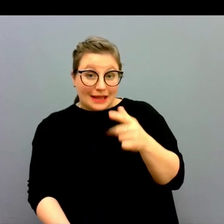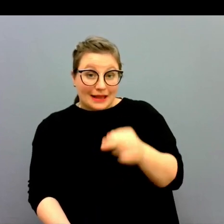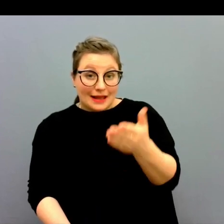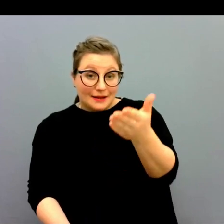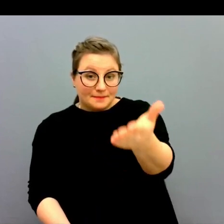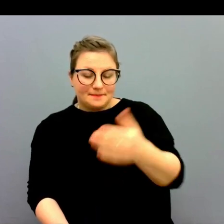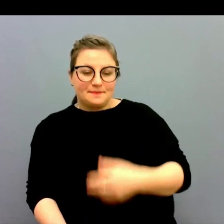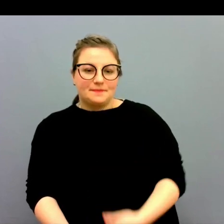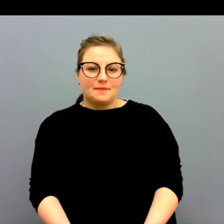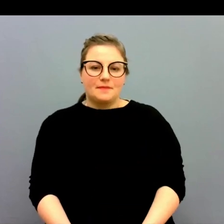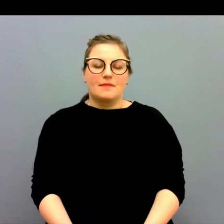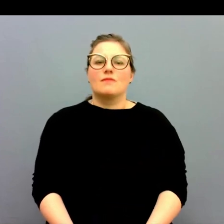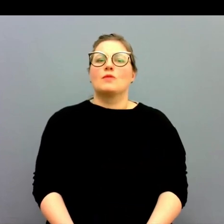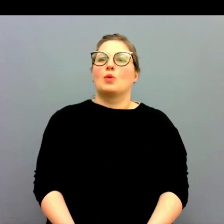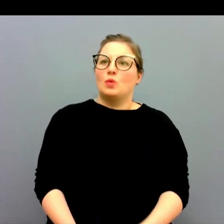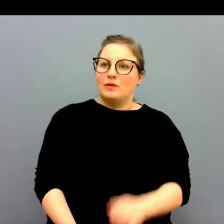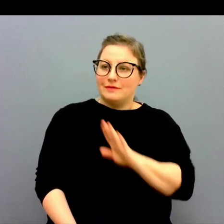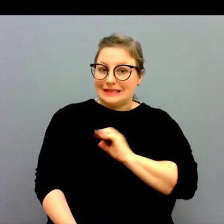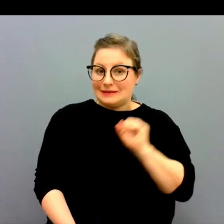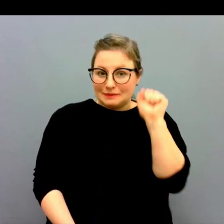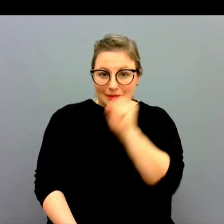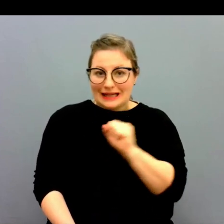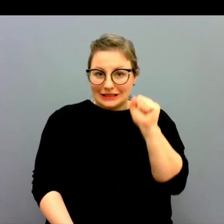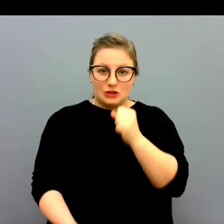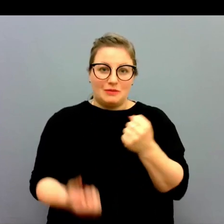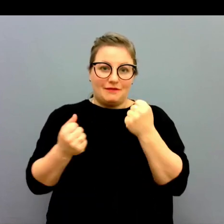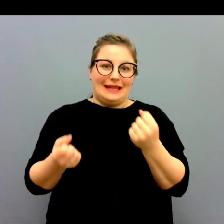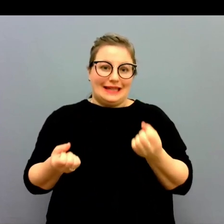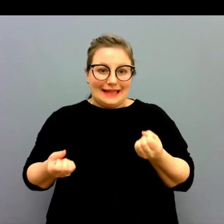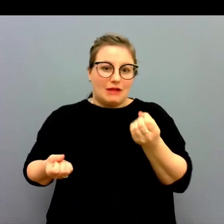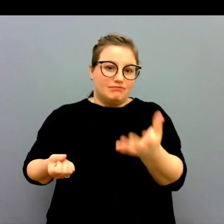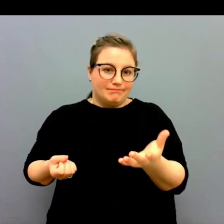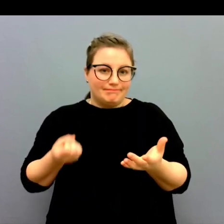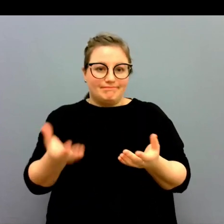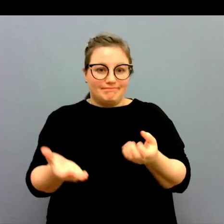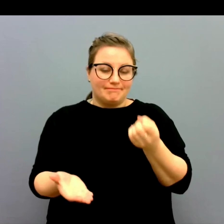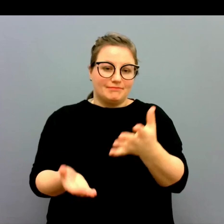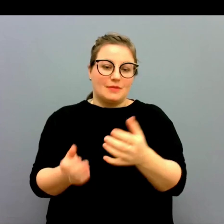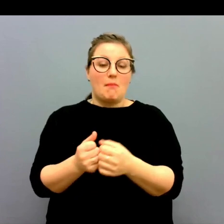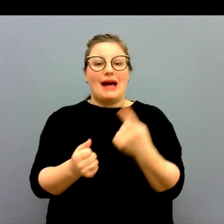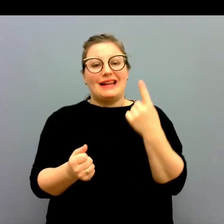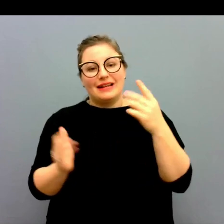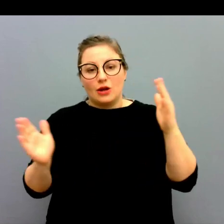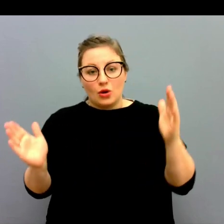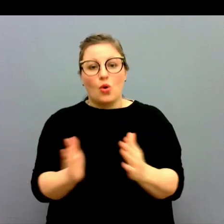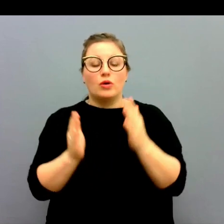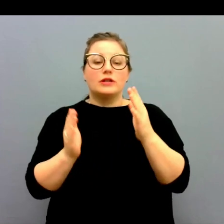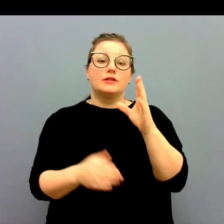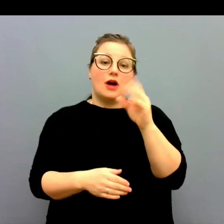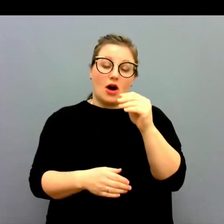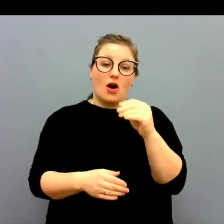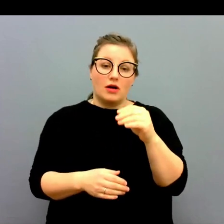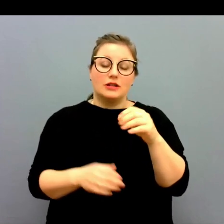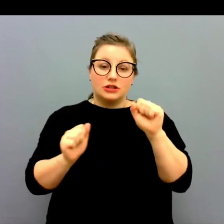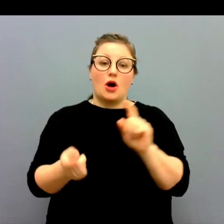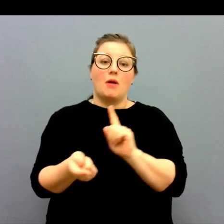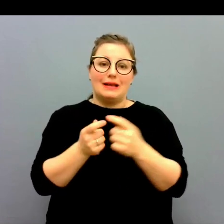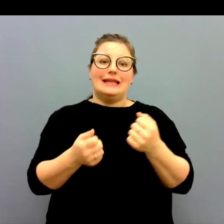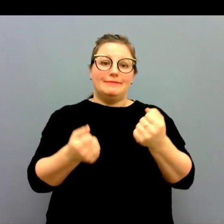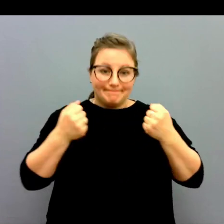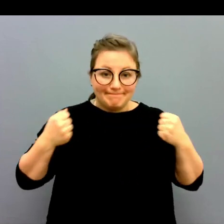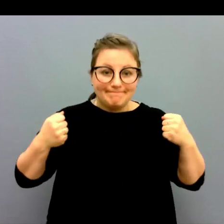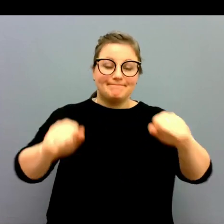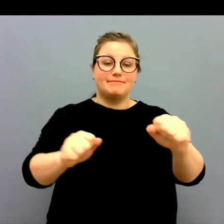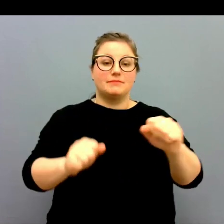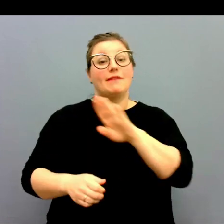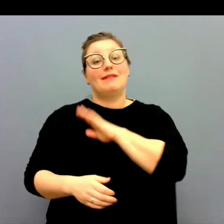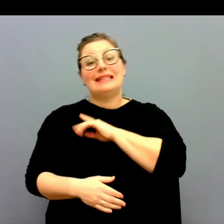medskick? Det finns mycket viktiga medskick. Men kort så är det ju att det blir verkstad av